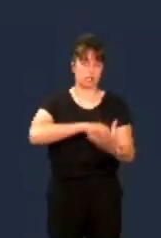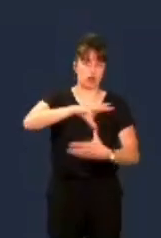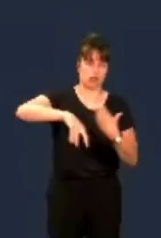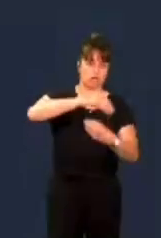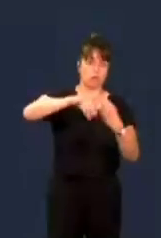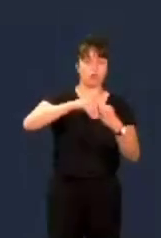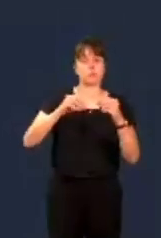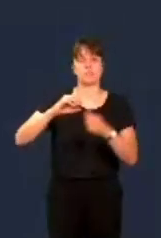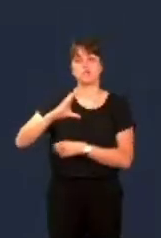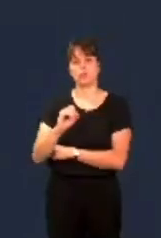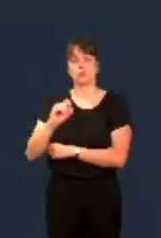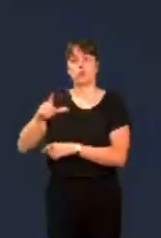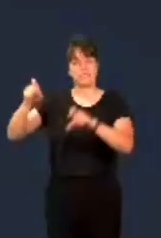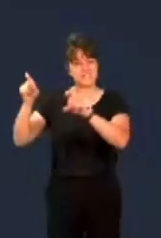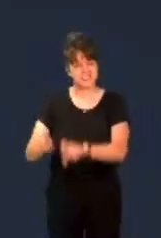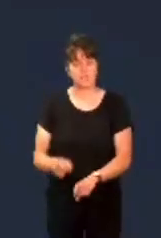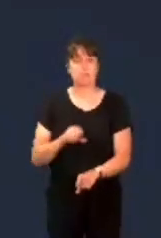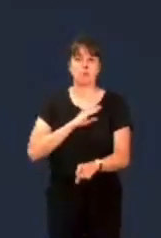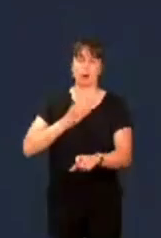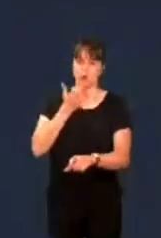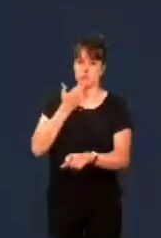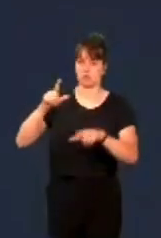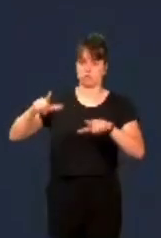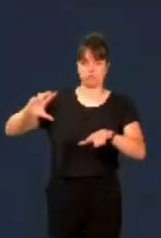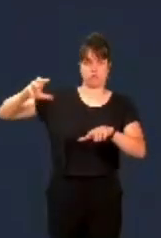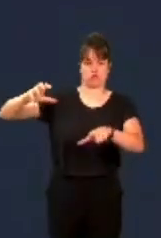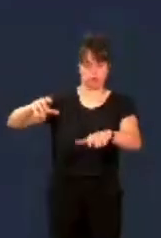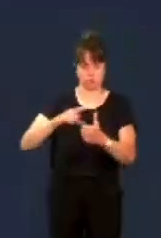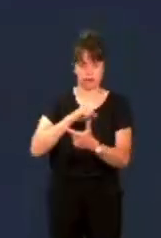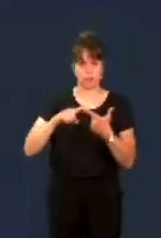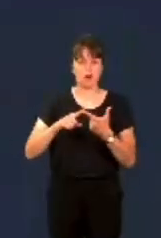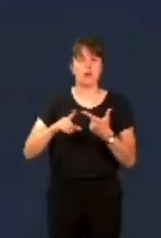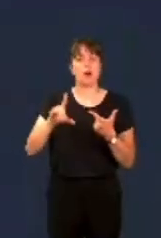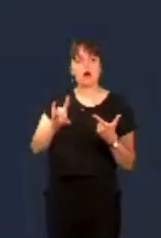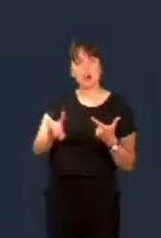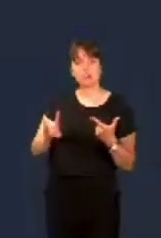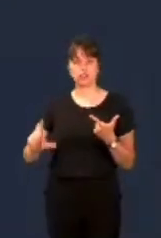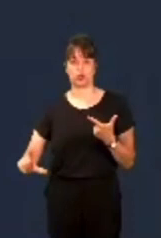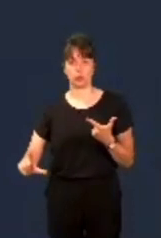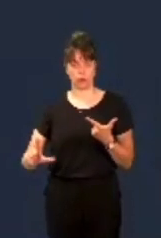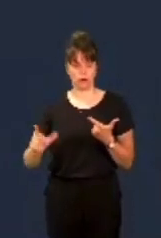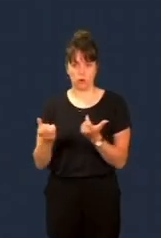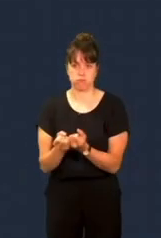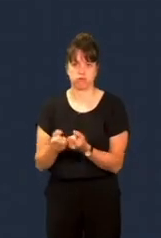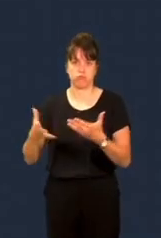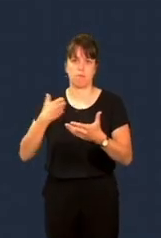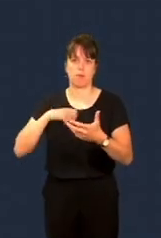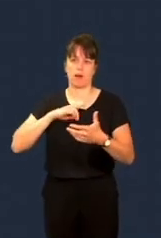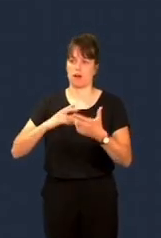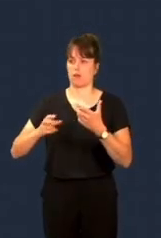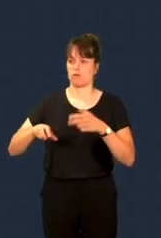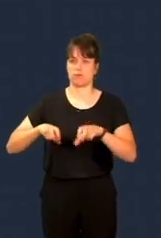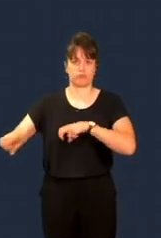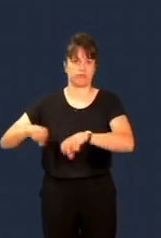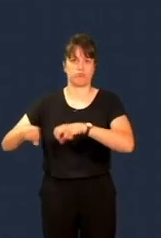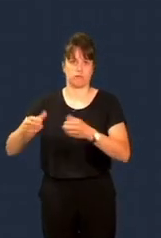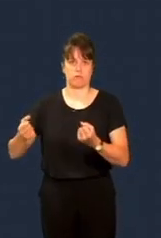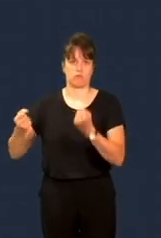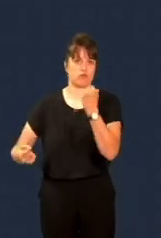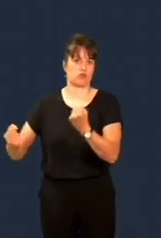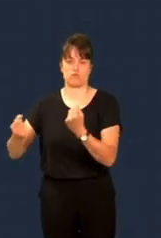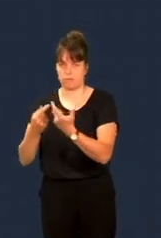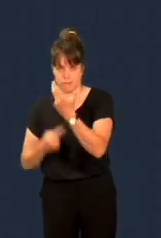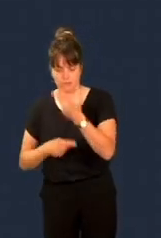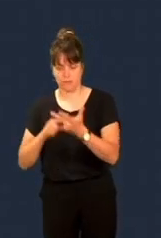particulier avec le photovoltaïque. Développement de la filière hydrogène à travers les mobilités lourdes. Amélioration de l'efficacité énergétique.